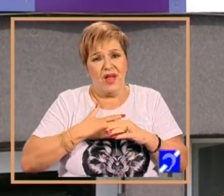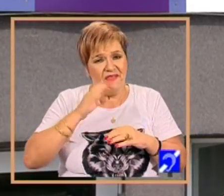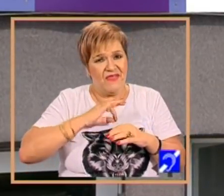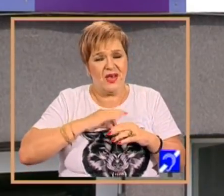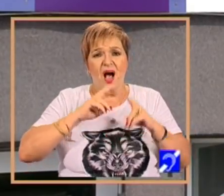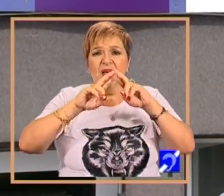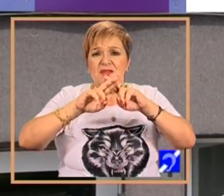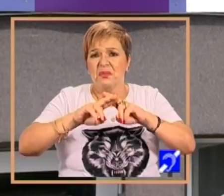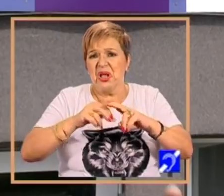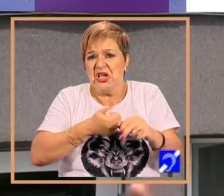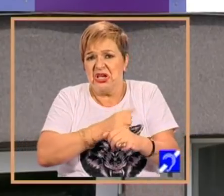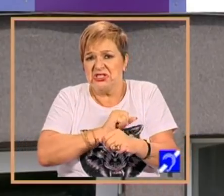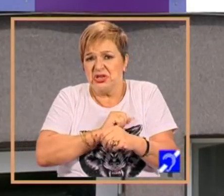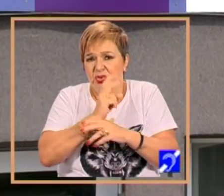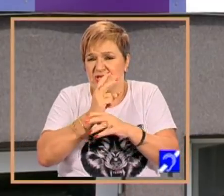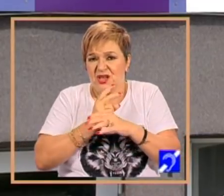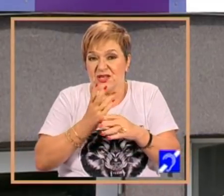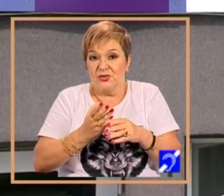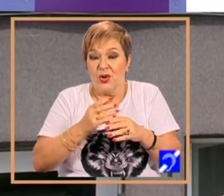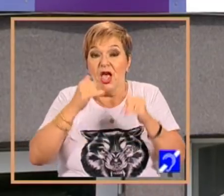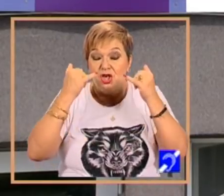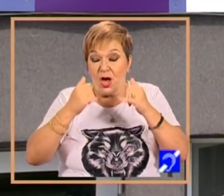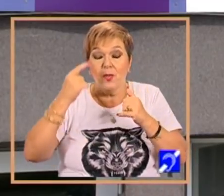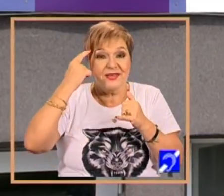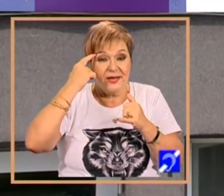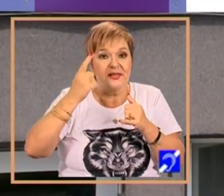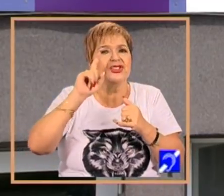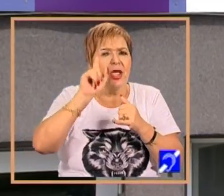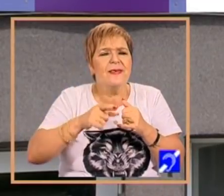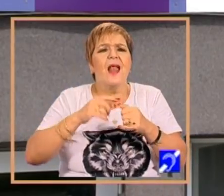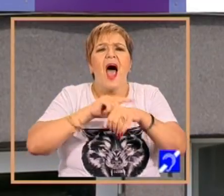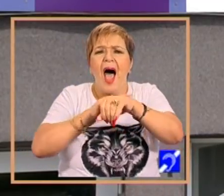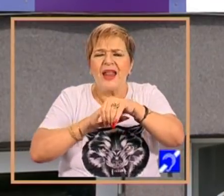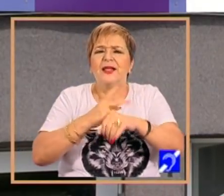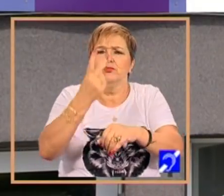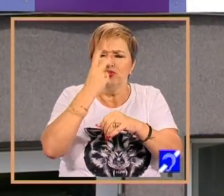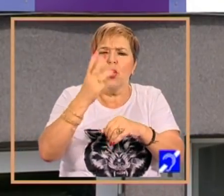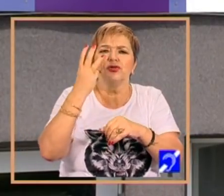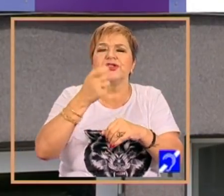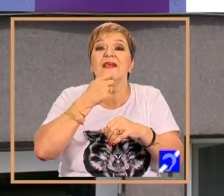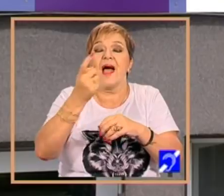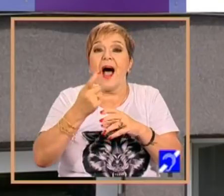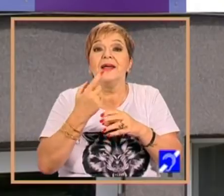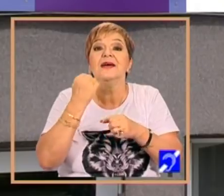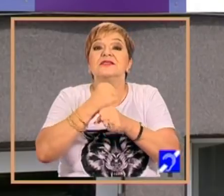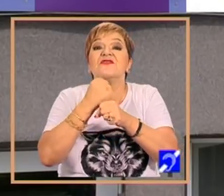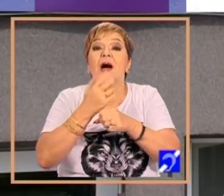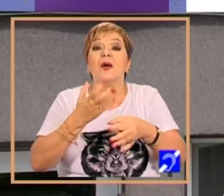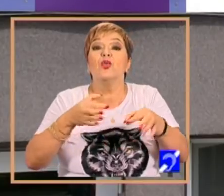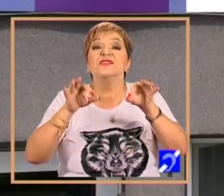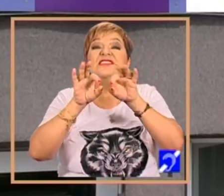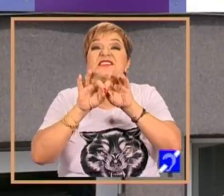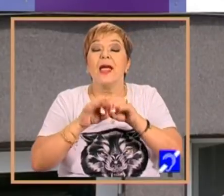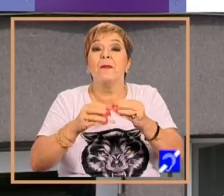într-o instituție de stat, și atunci am 23 de ani la dispoziție, timp în care să creez un sistem absolut stabil,